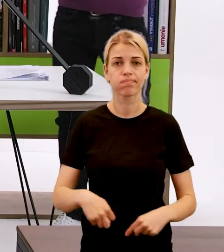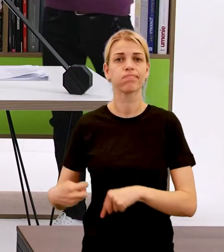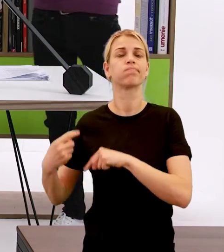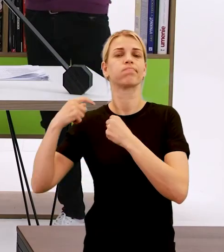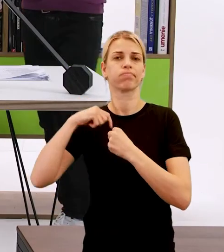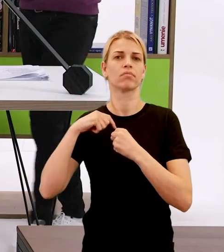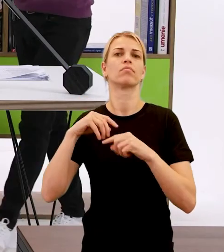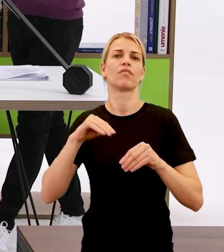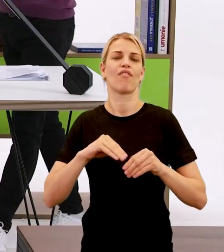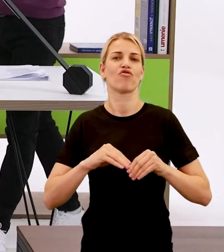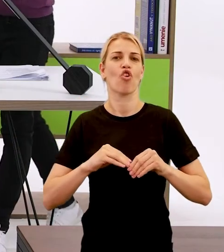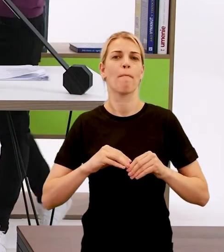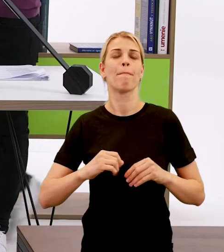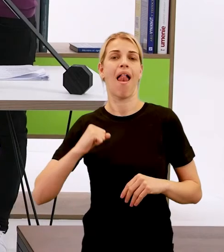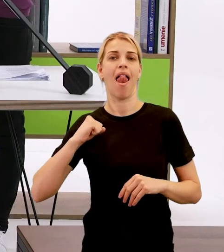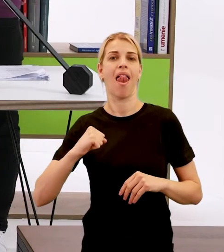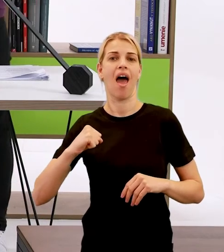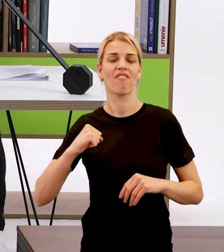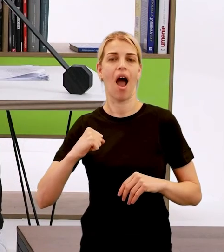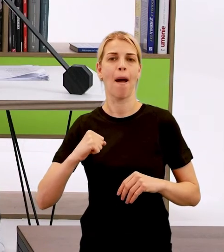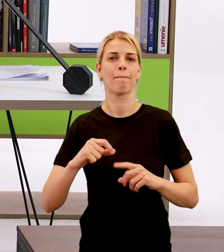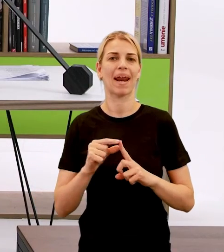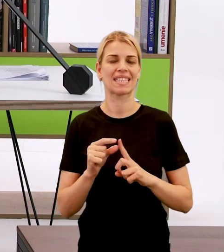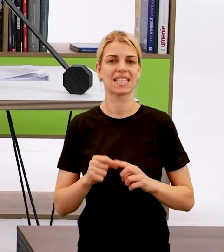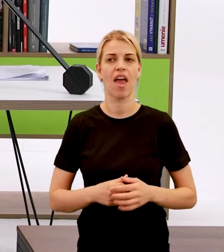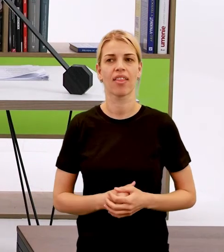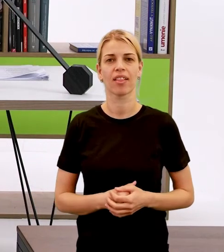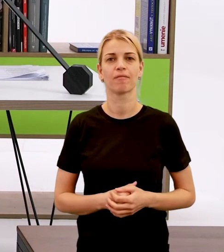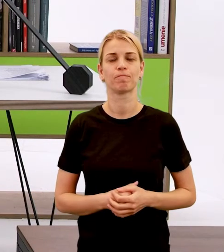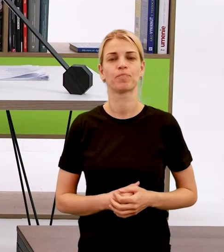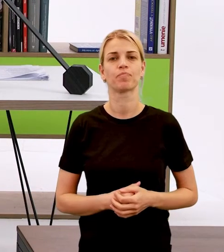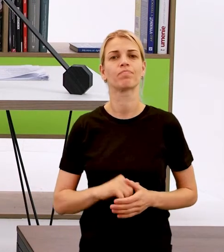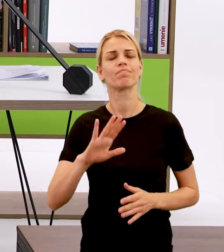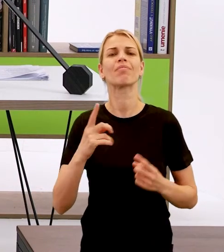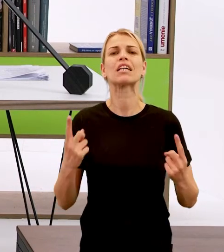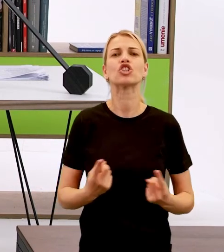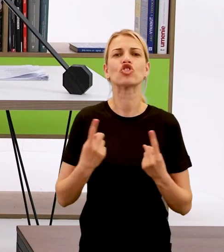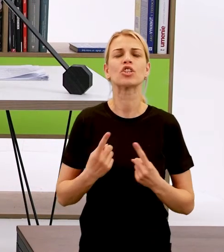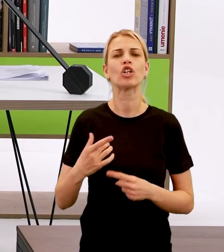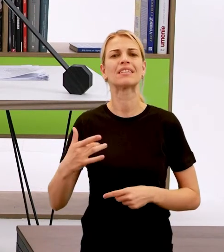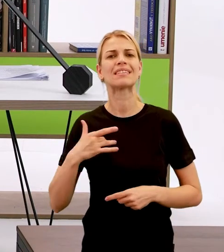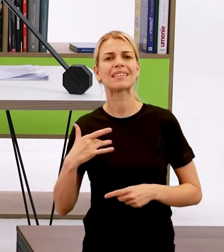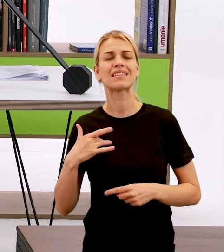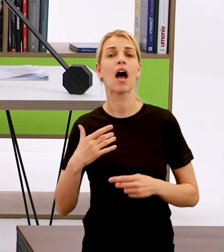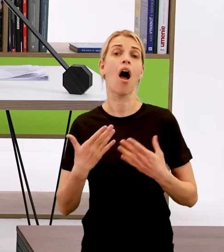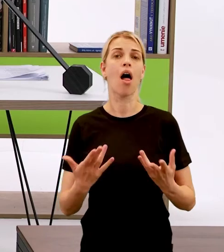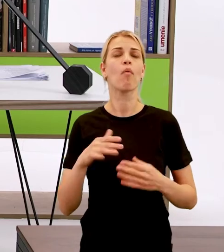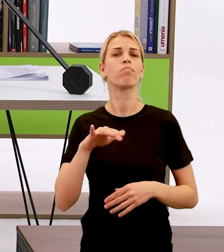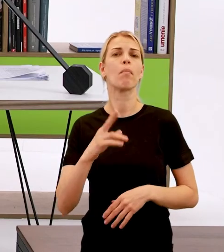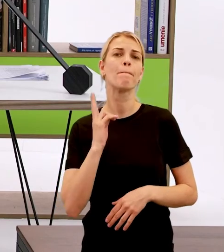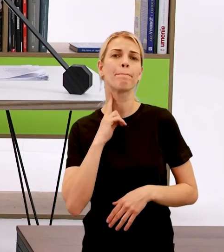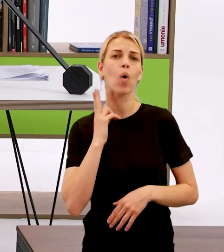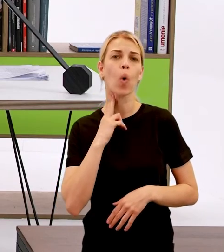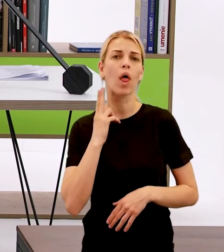Vonkajším prejavom činnosti srdca je tep alebo puls, odborne sa nazýva aj srdcová frekvencia